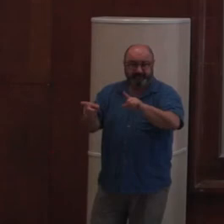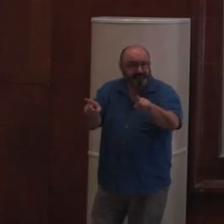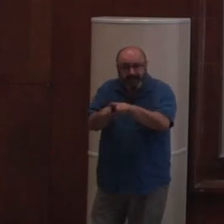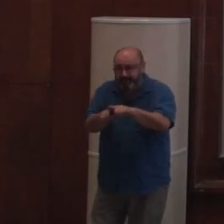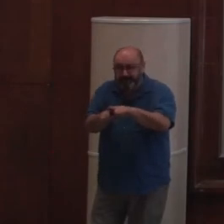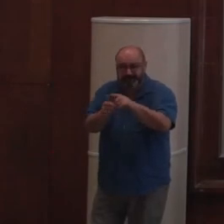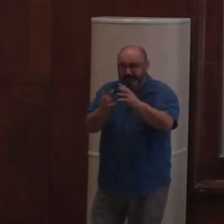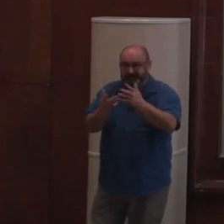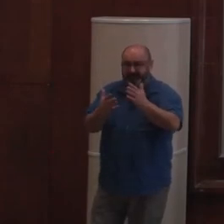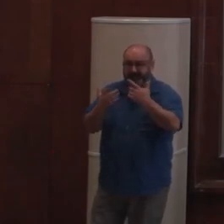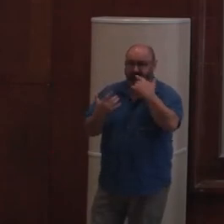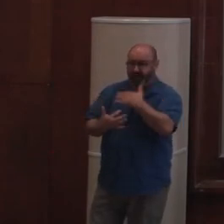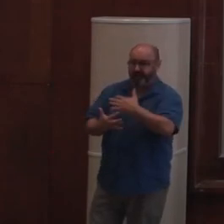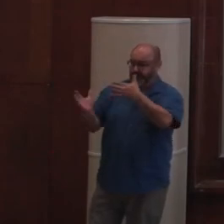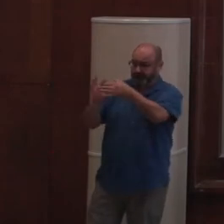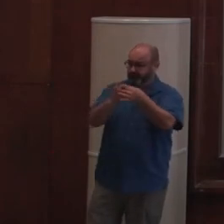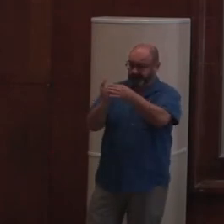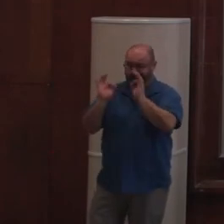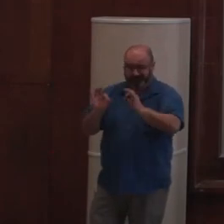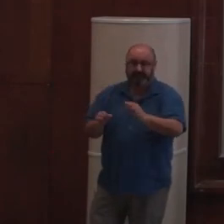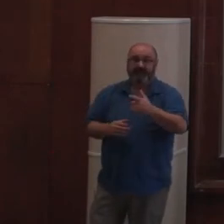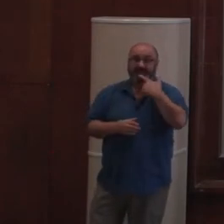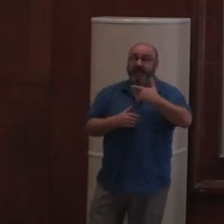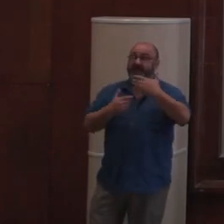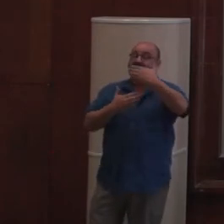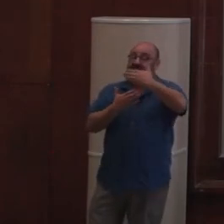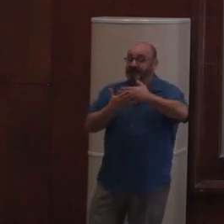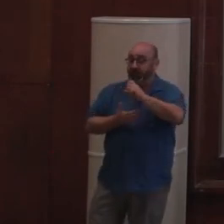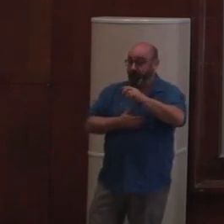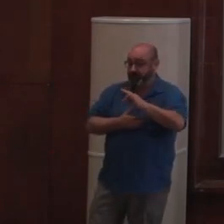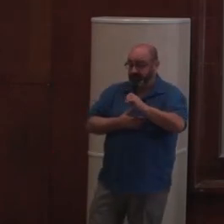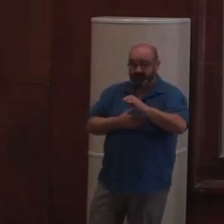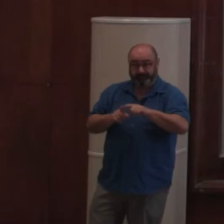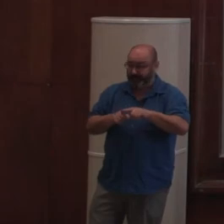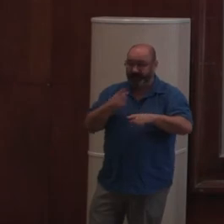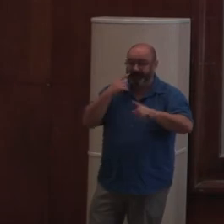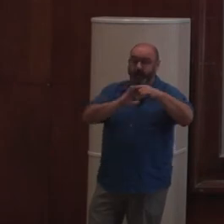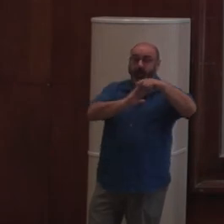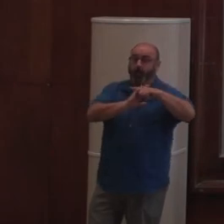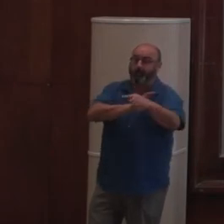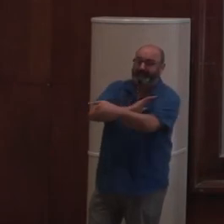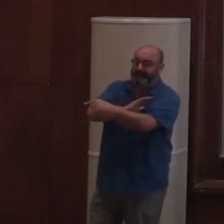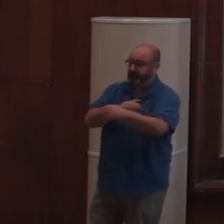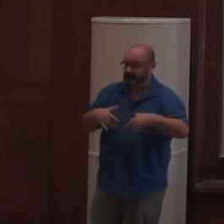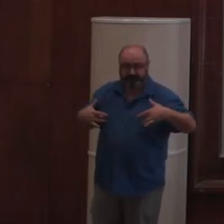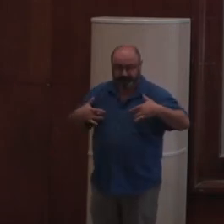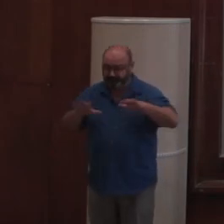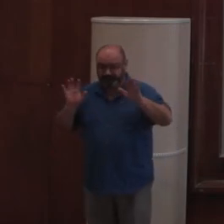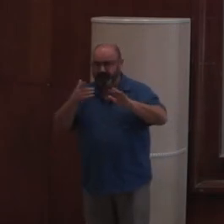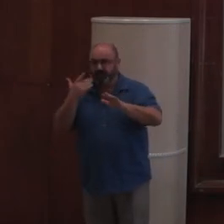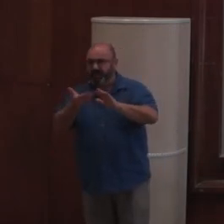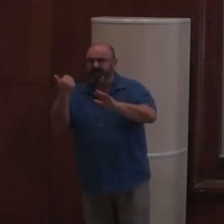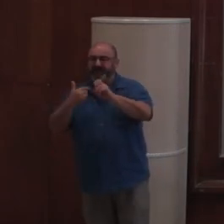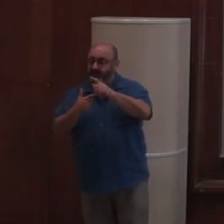tout à fait élégante. Et donc, du coup, en front, on refait la même chose. Donc, on vire le routing. À chaque fois qu'on arrive sur React, on enlève le routing,